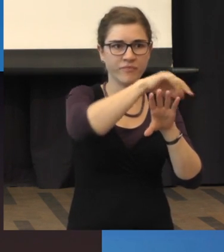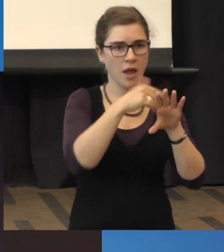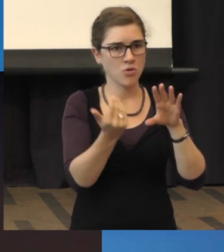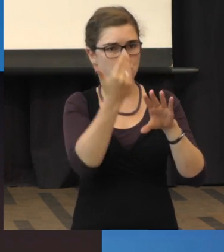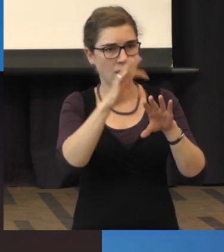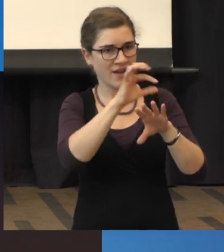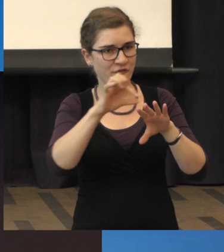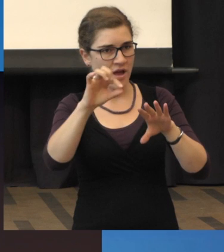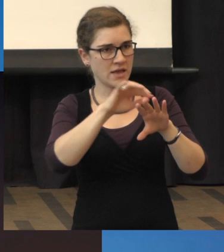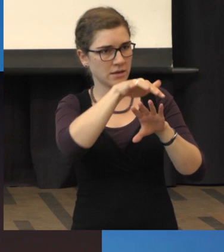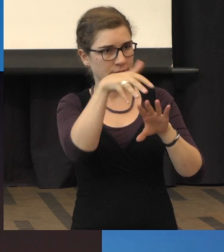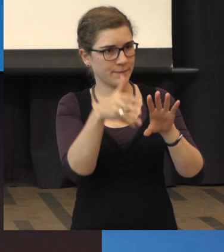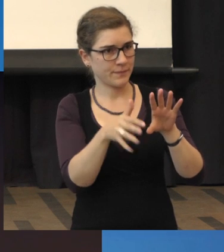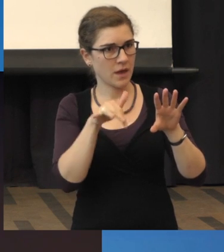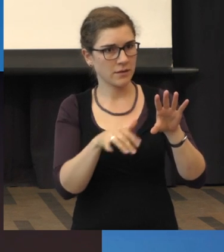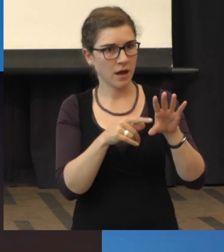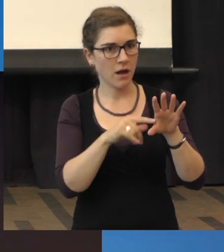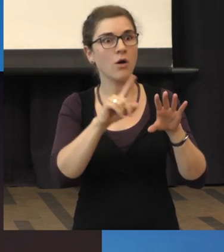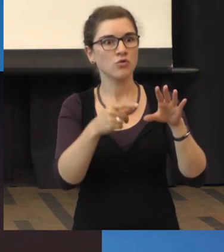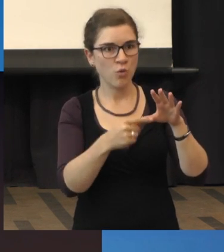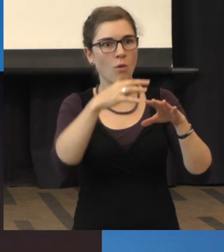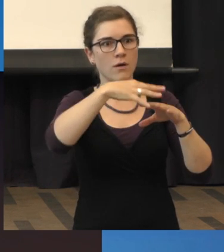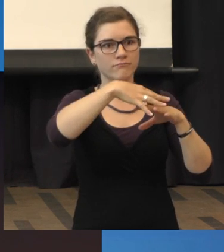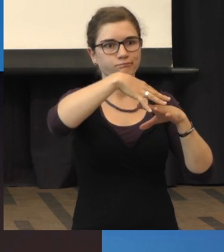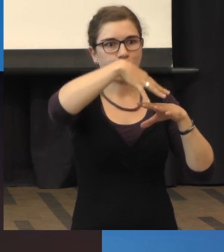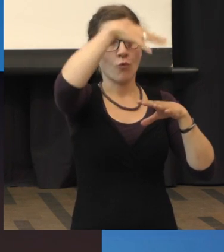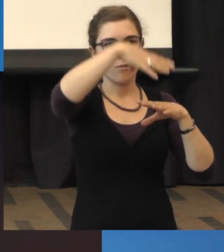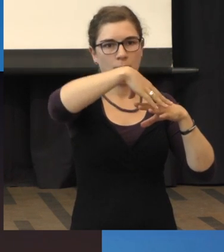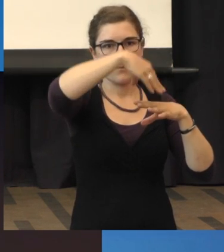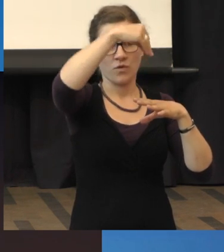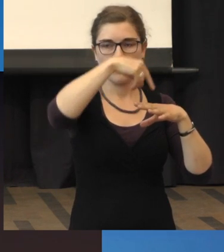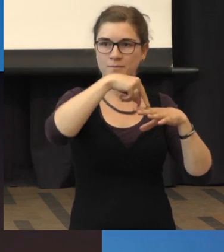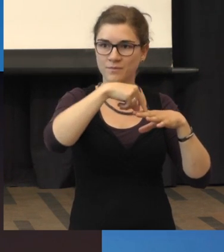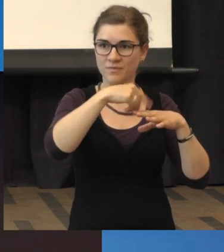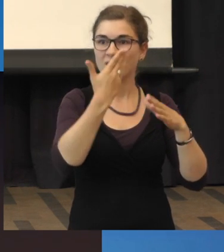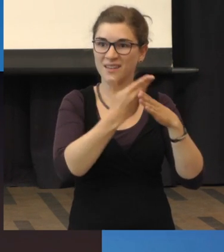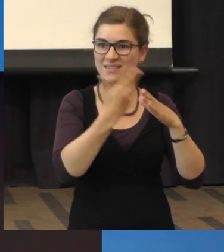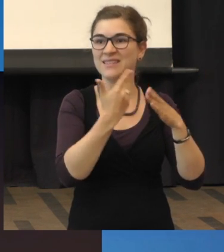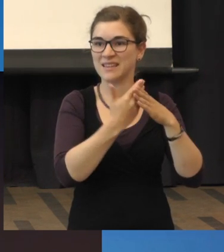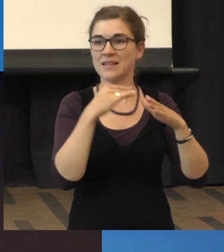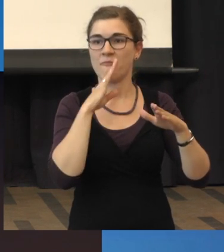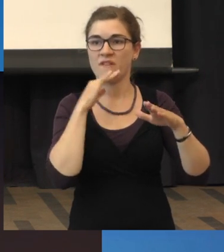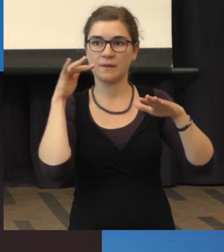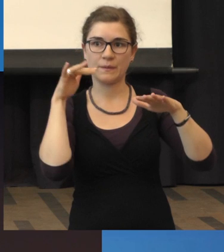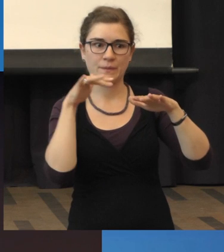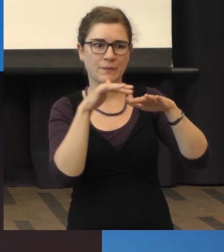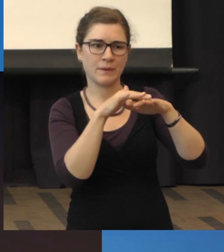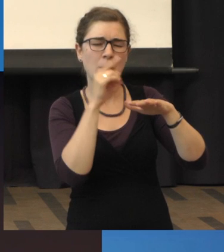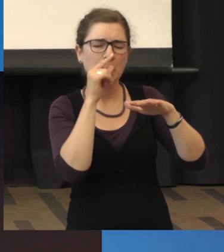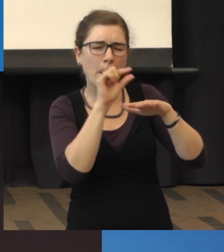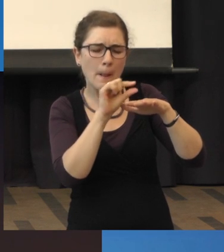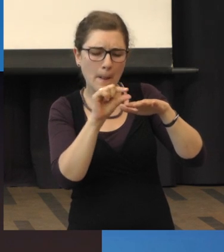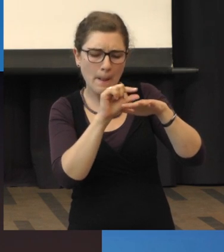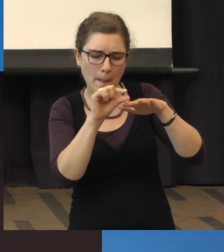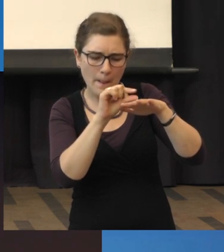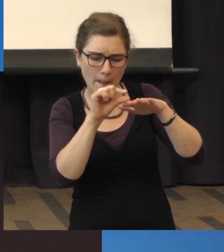neue Blutgefäße und die heben dann die Netzhaut hoch. Die führen dazu, dass da Wasser reinkommt. Das sehen Sie, ist nur dieses kleine Areal